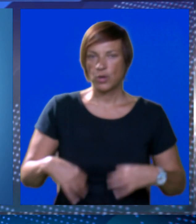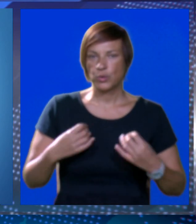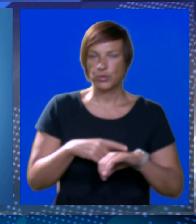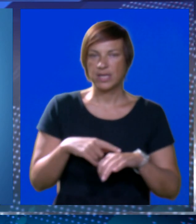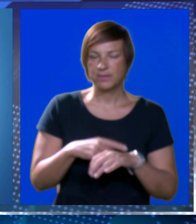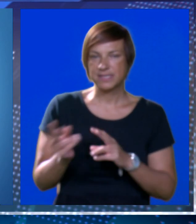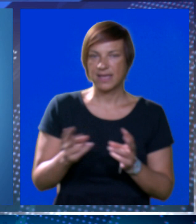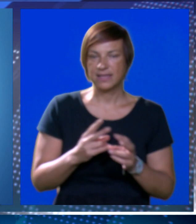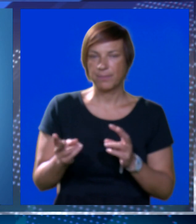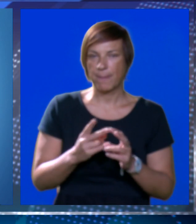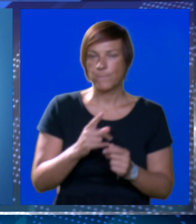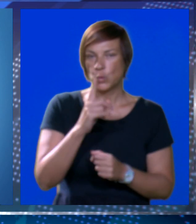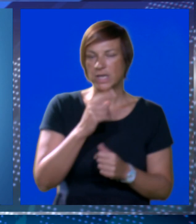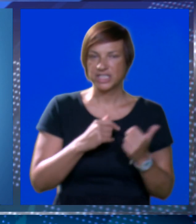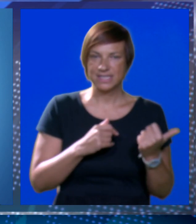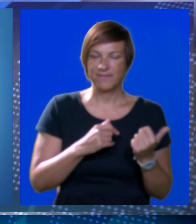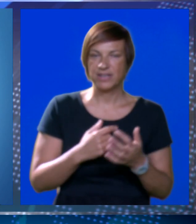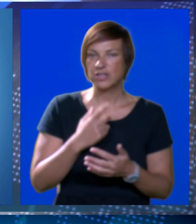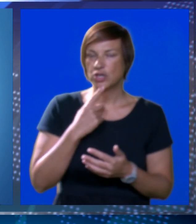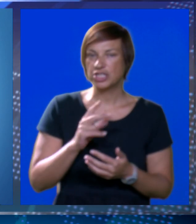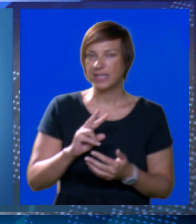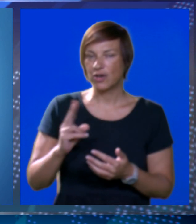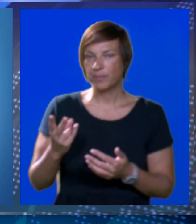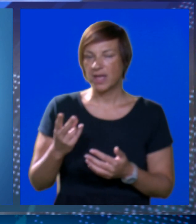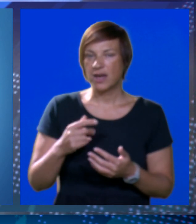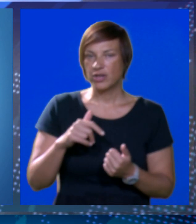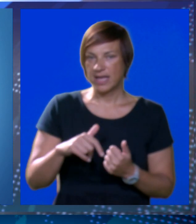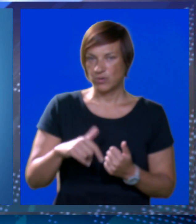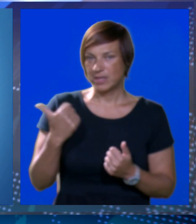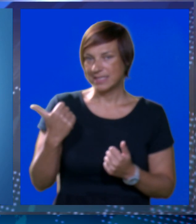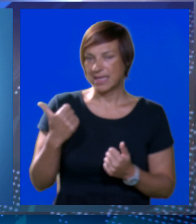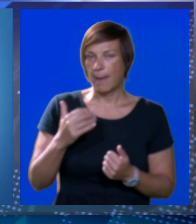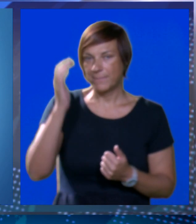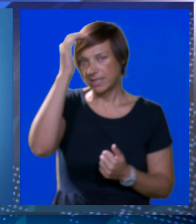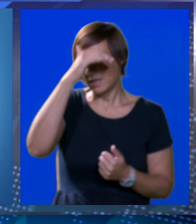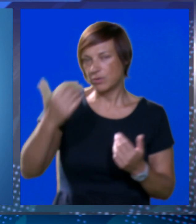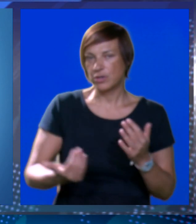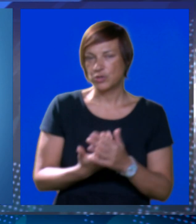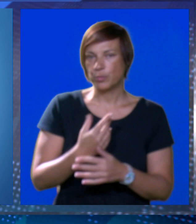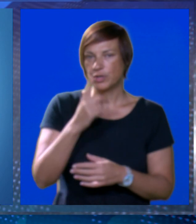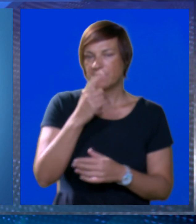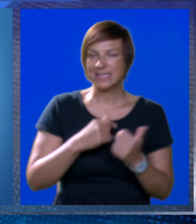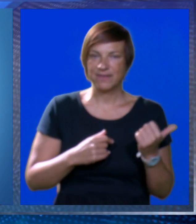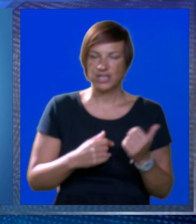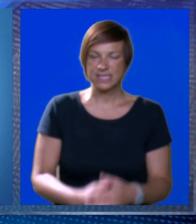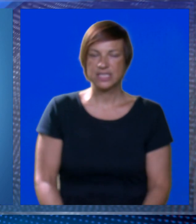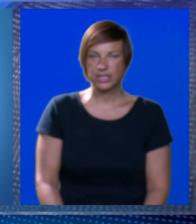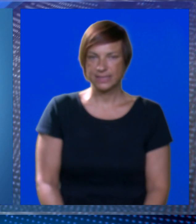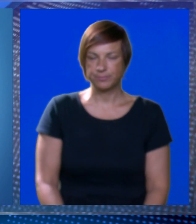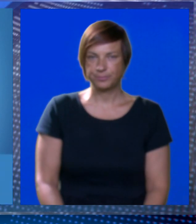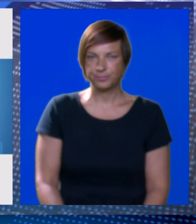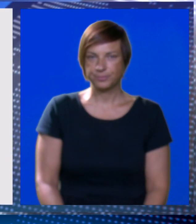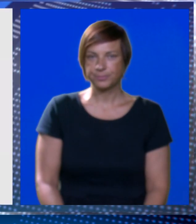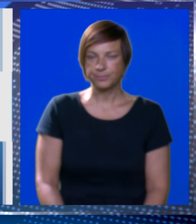U jutarnjim satima puhaće umjereni sjeveroistočni vjetar, koji će tijekom dana okrenuti na zapadni, a u noći ponovno na umjeren sjeveroistočni.